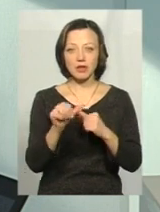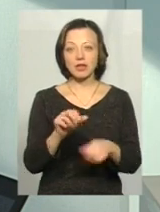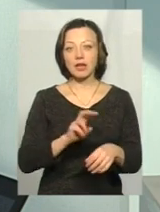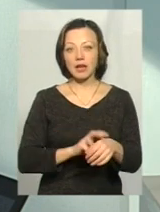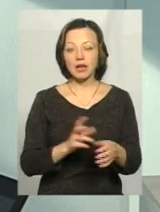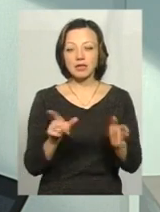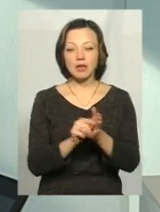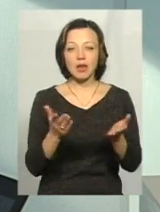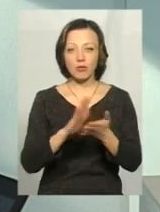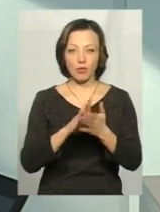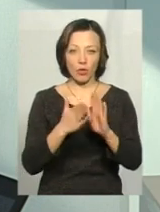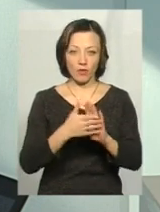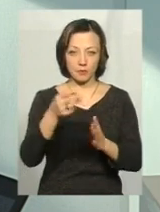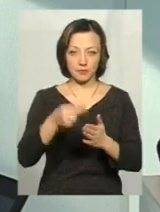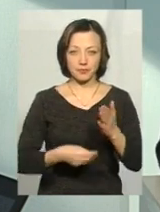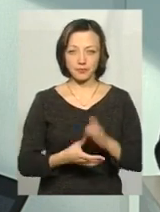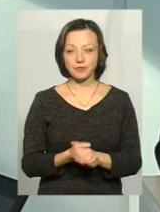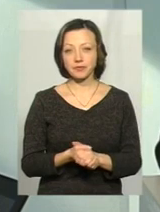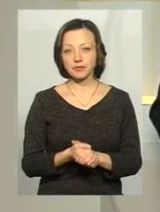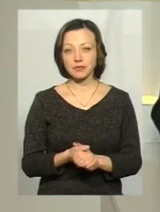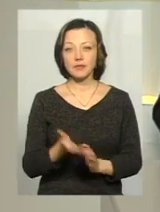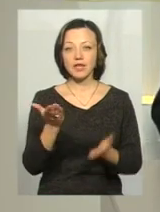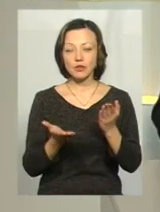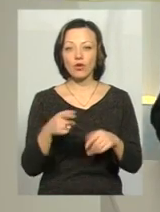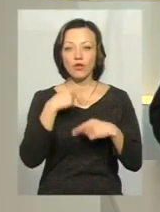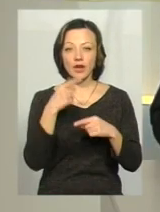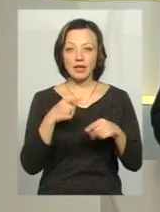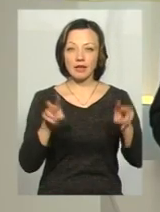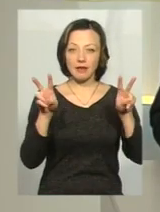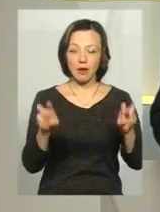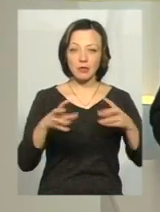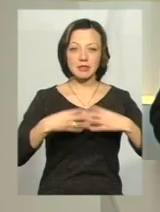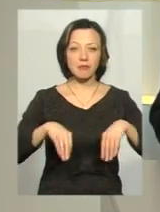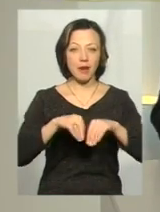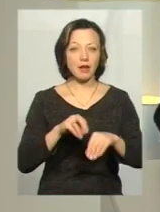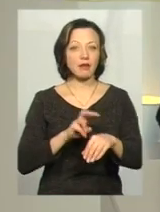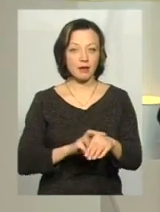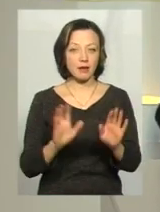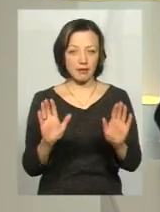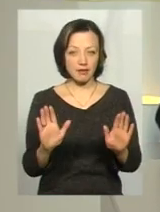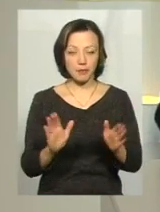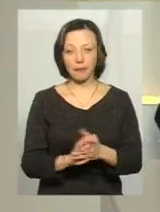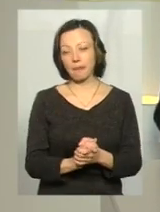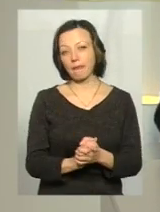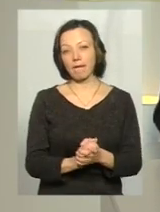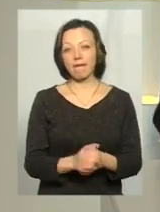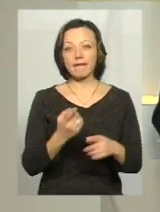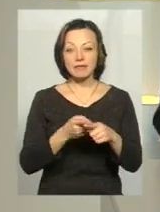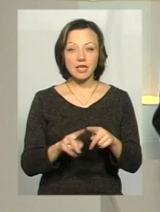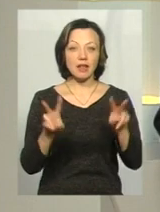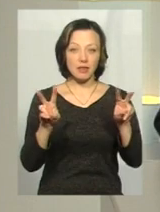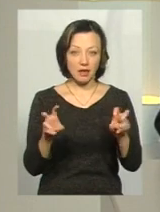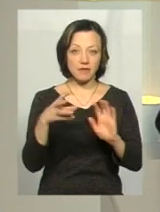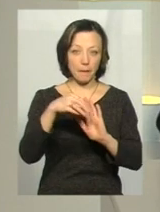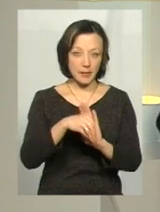лікар, з яким уклали договір. Але якщо вже говорити на цю тему, сімейний лікар, саме ця назва